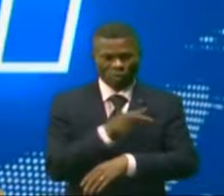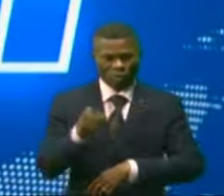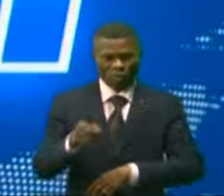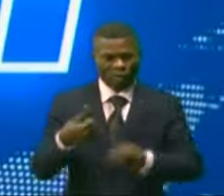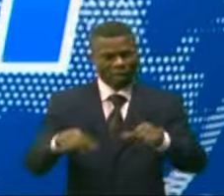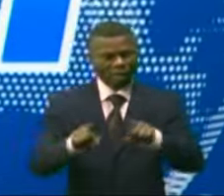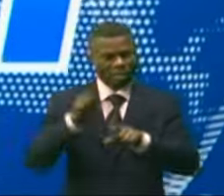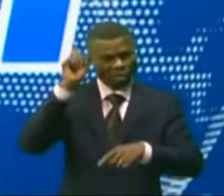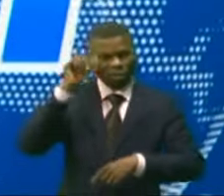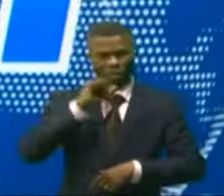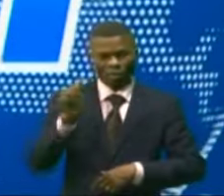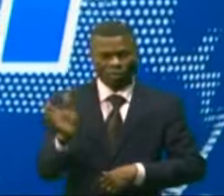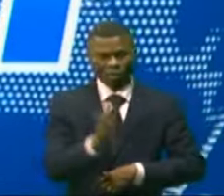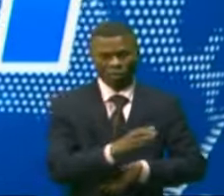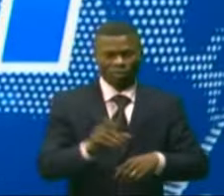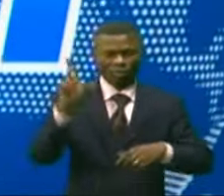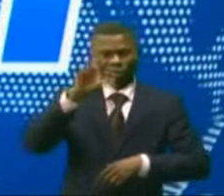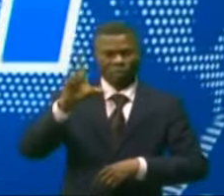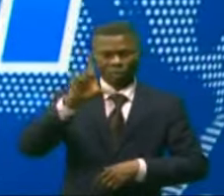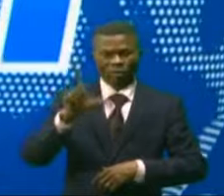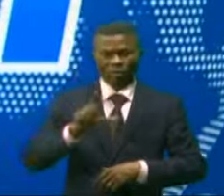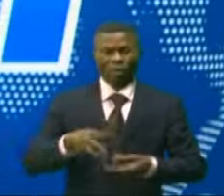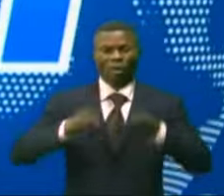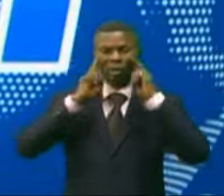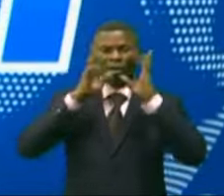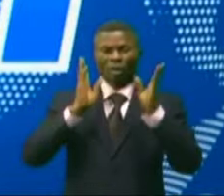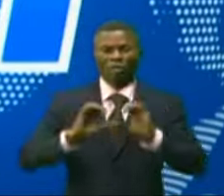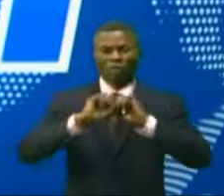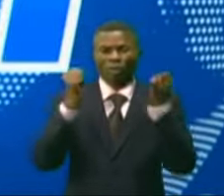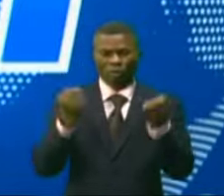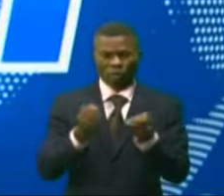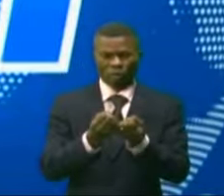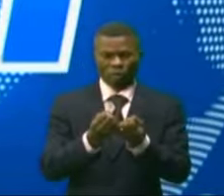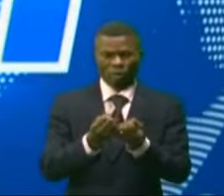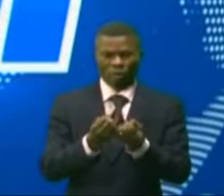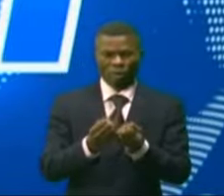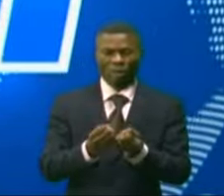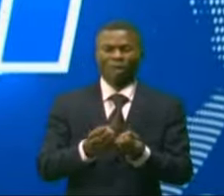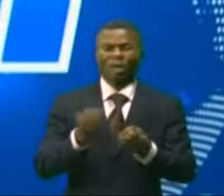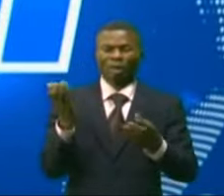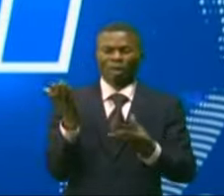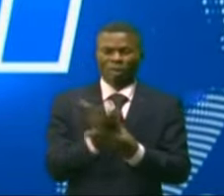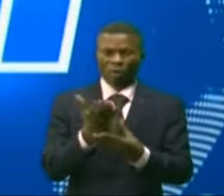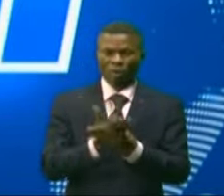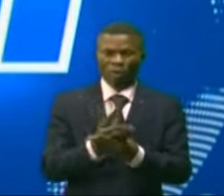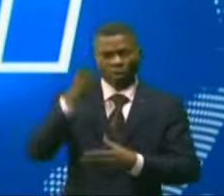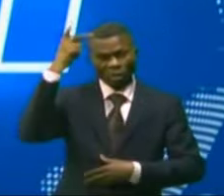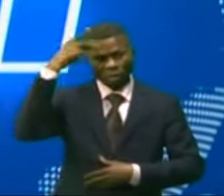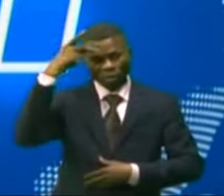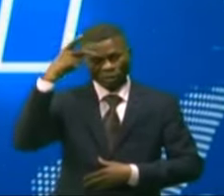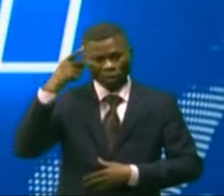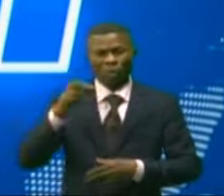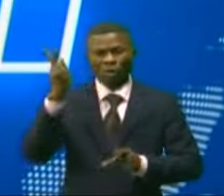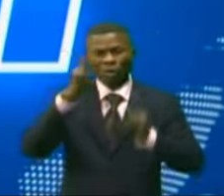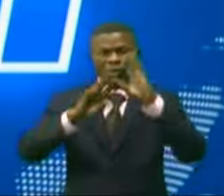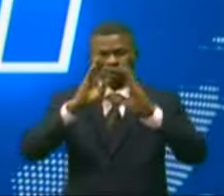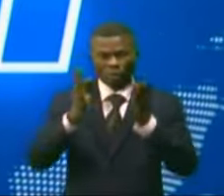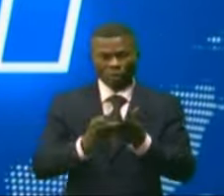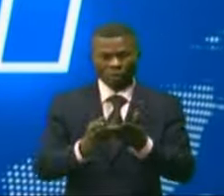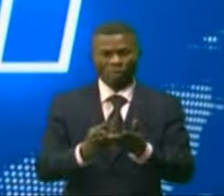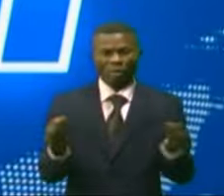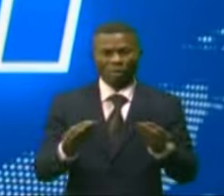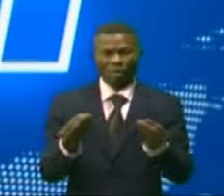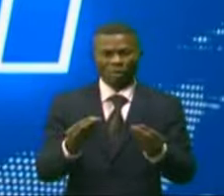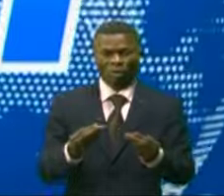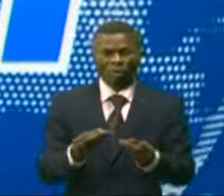L'indice des vulnérabilités sociales en tant qu'outil de la mise en œuvre des politiques publiques. Ce sujet a fait l'objet